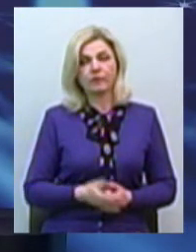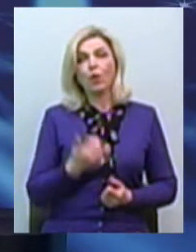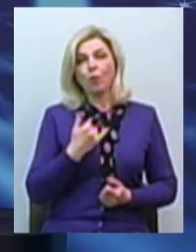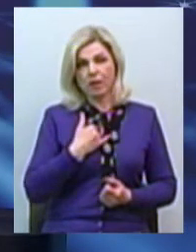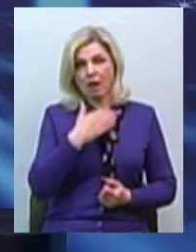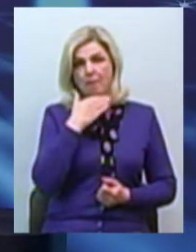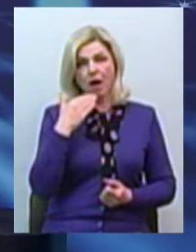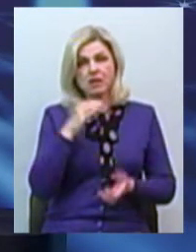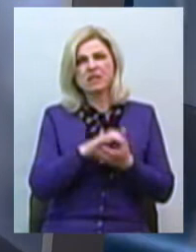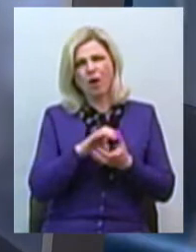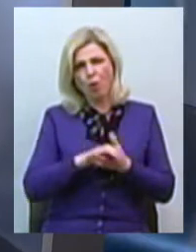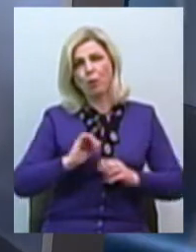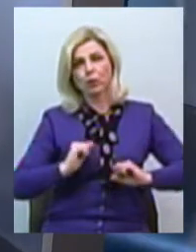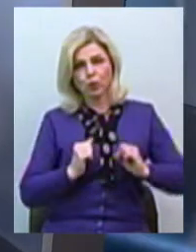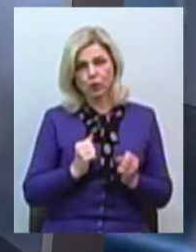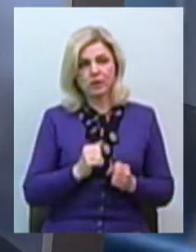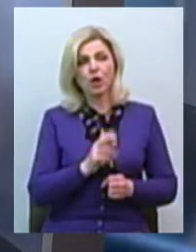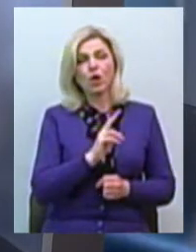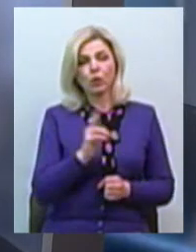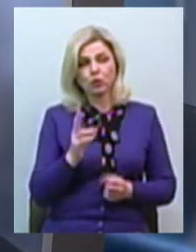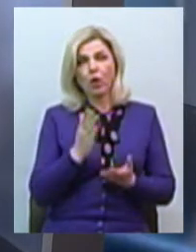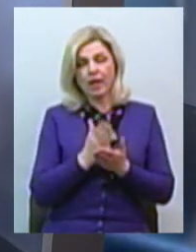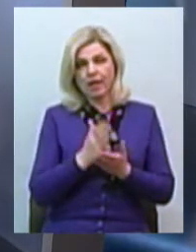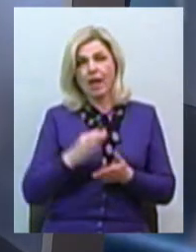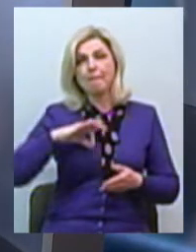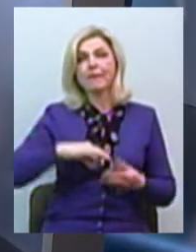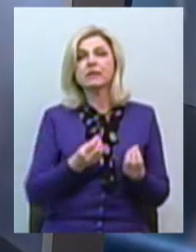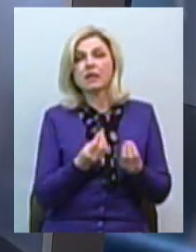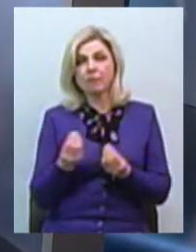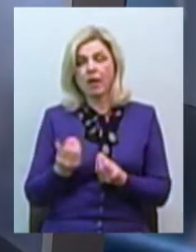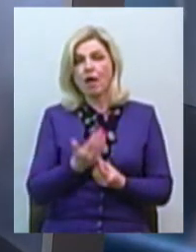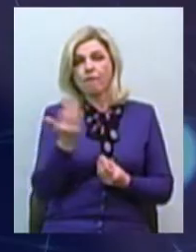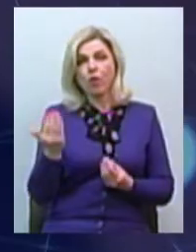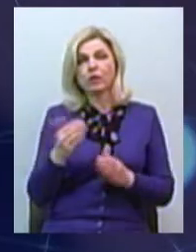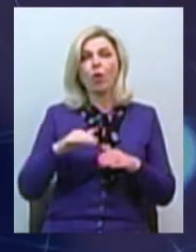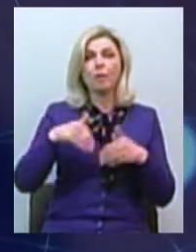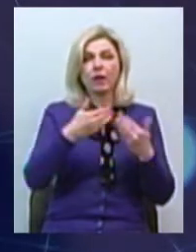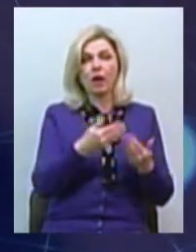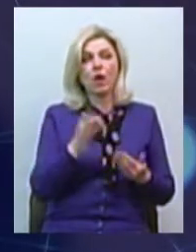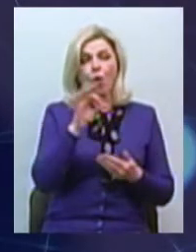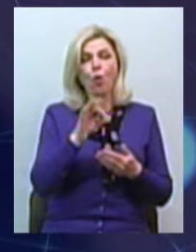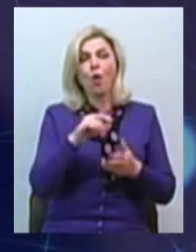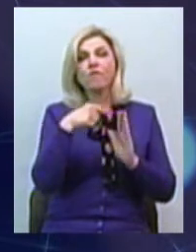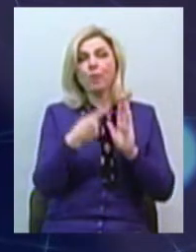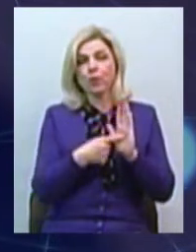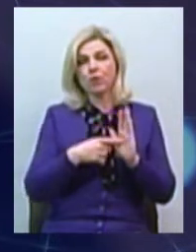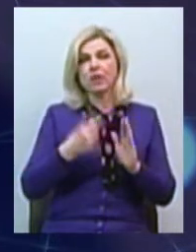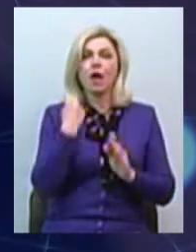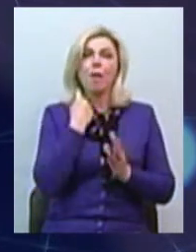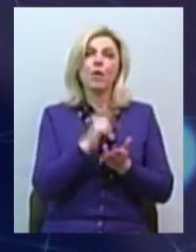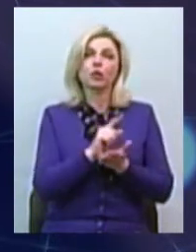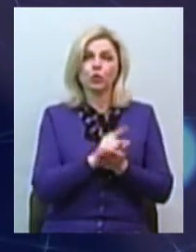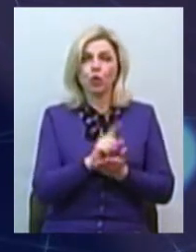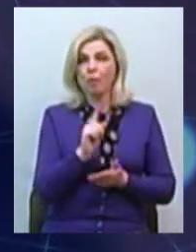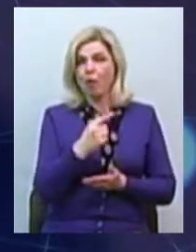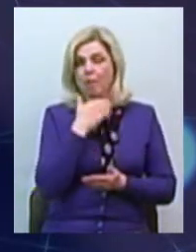знайомих і друзів, які є фізичними особами, підприємцями. Вони звертаються з приводу оподаткування на час карантину, тому що багато людей не